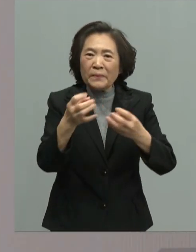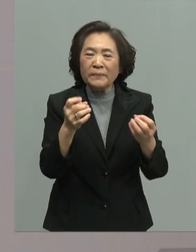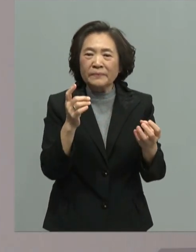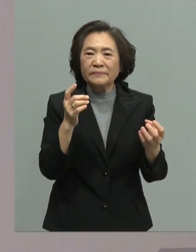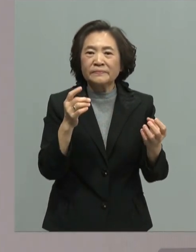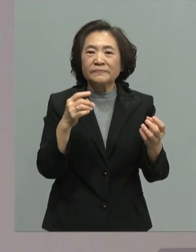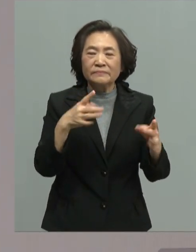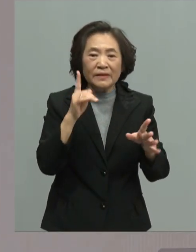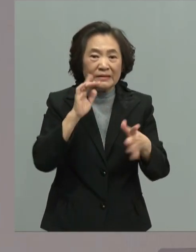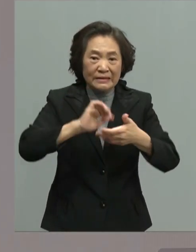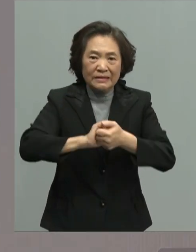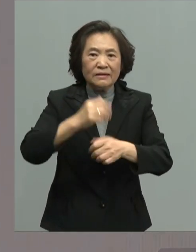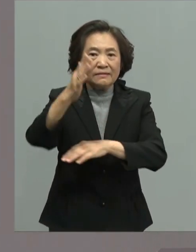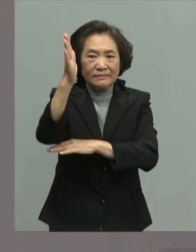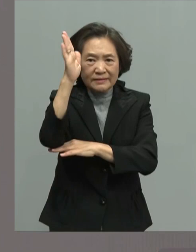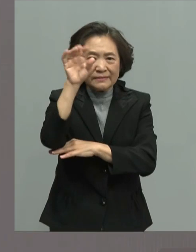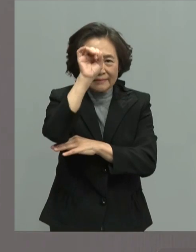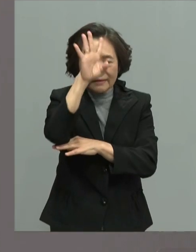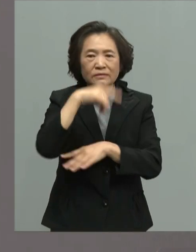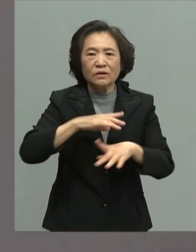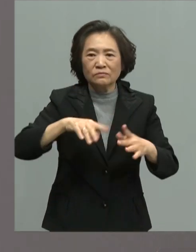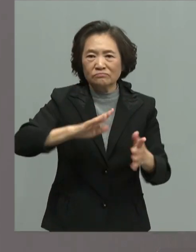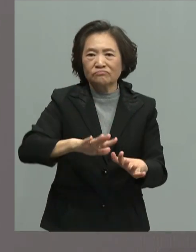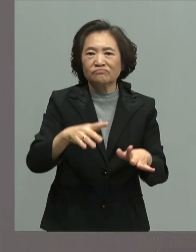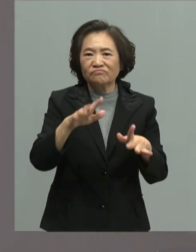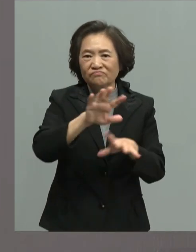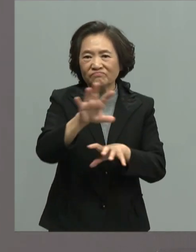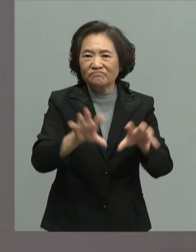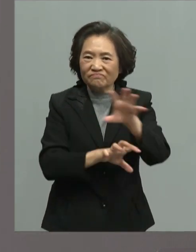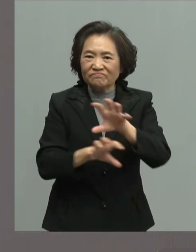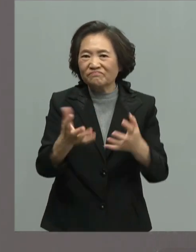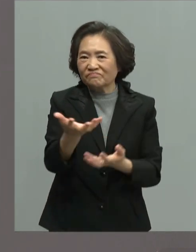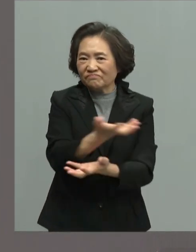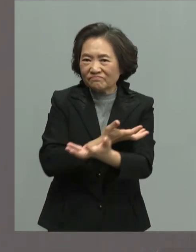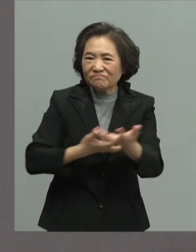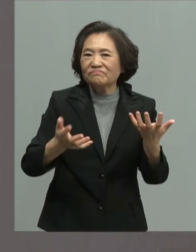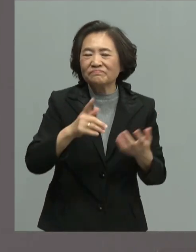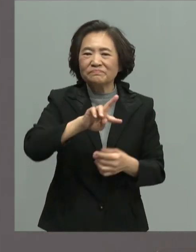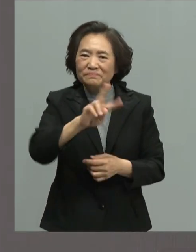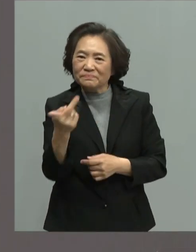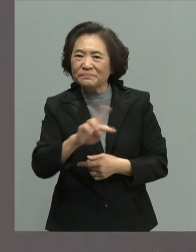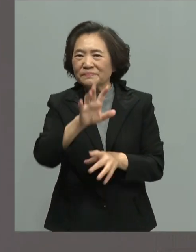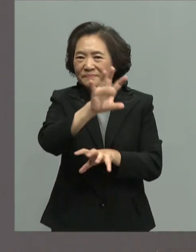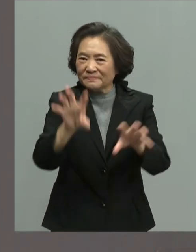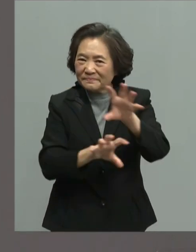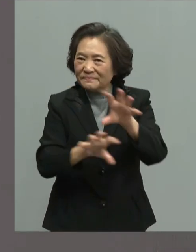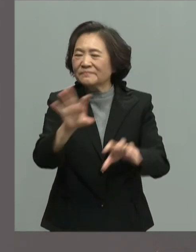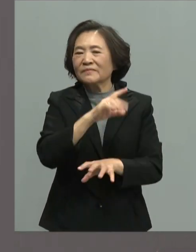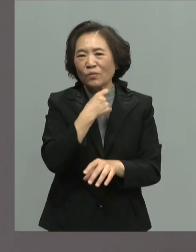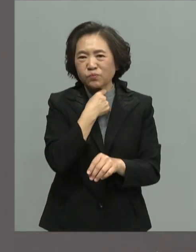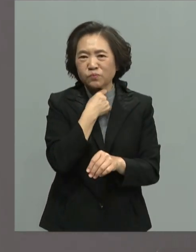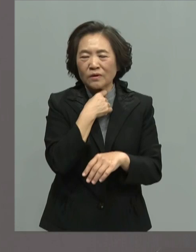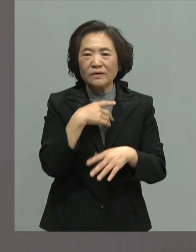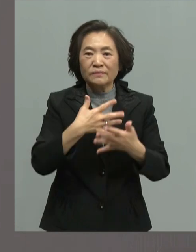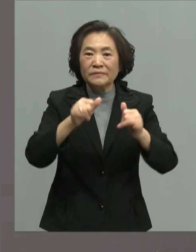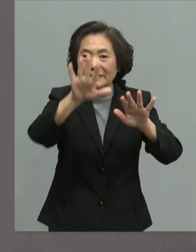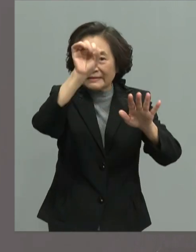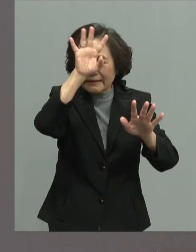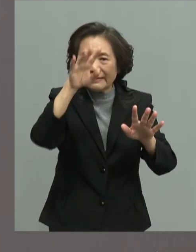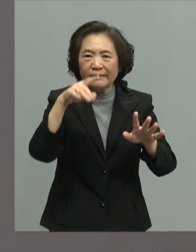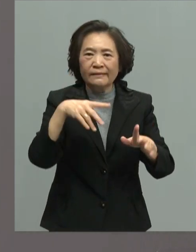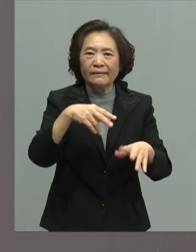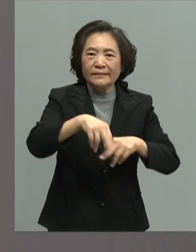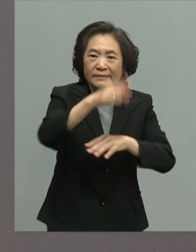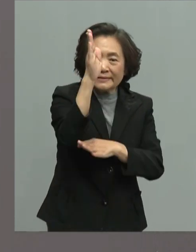需要政党认退因为民政党最近这几年来行政立